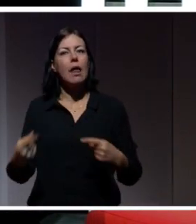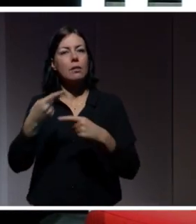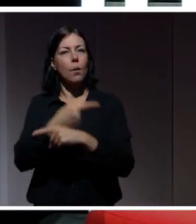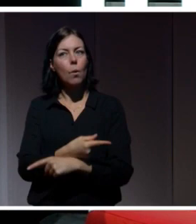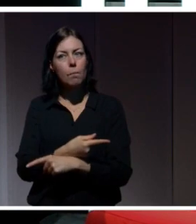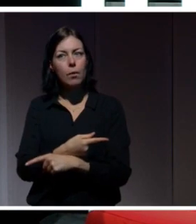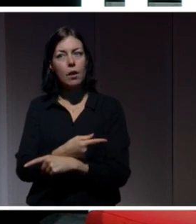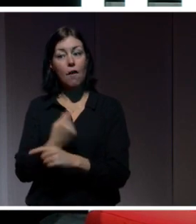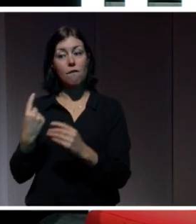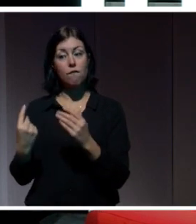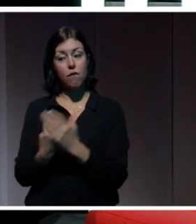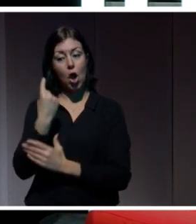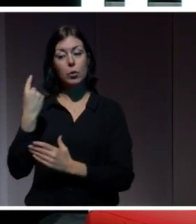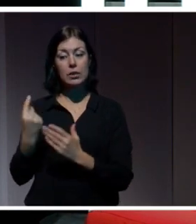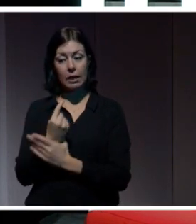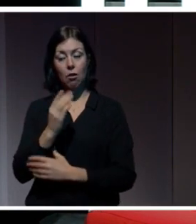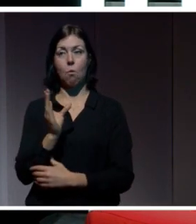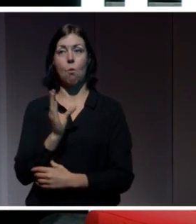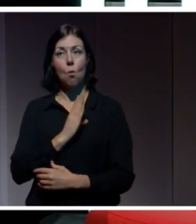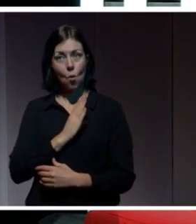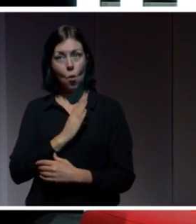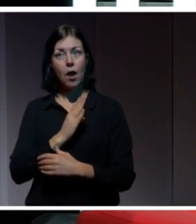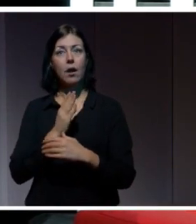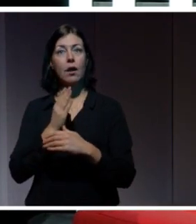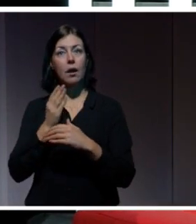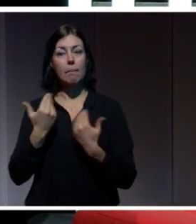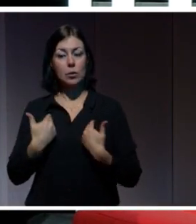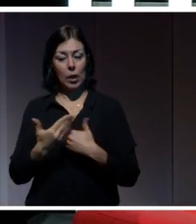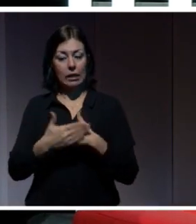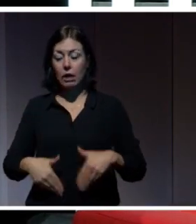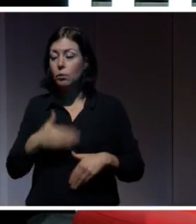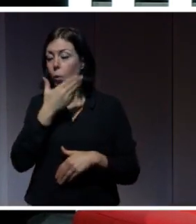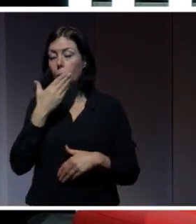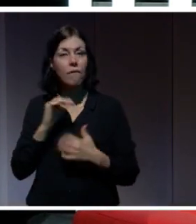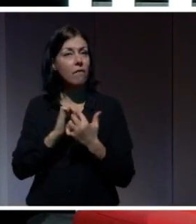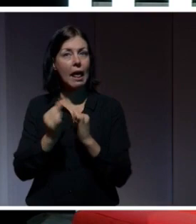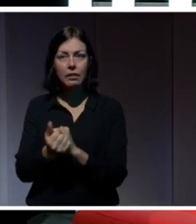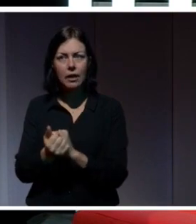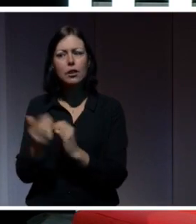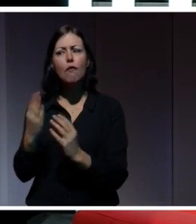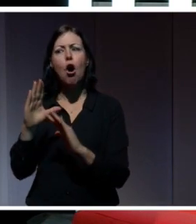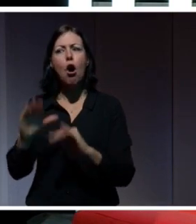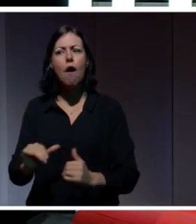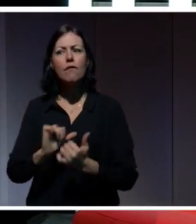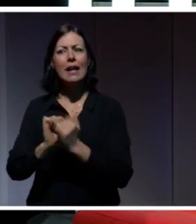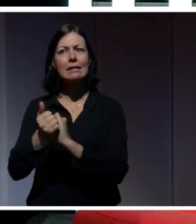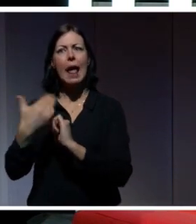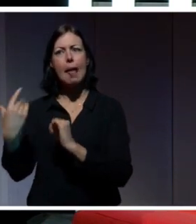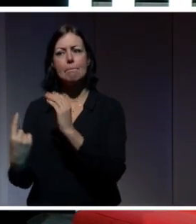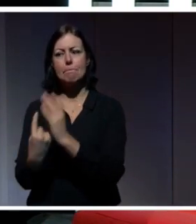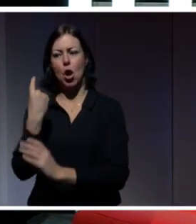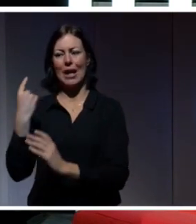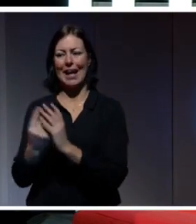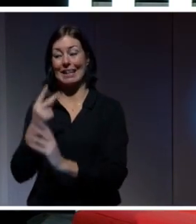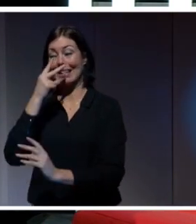för att upprätthålla en integritet, den är inte ett dugg förändrad egentligen. Det som har förändrats det är ju våra möjligheter att se